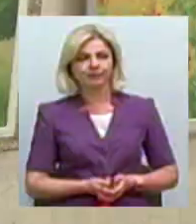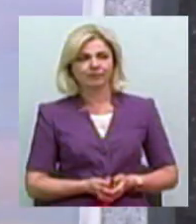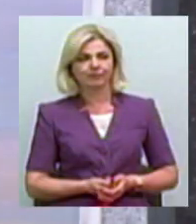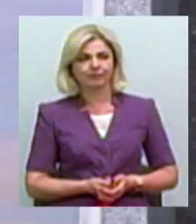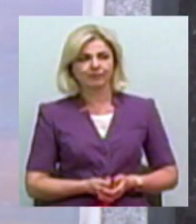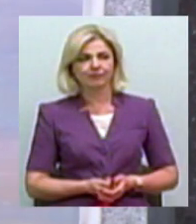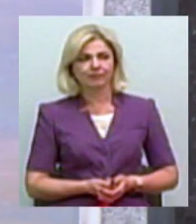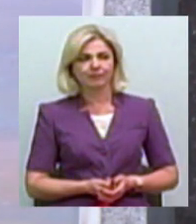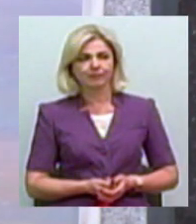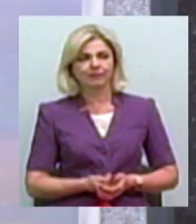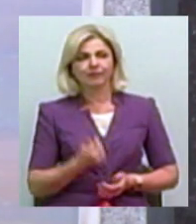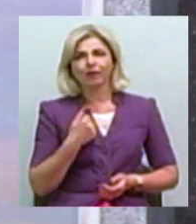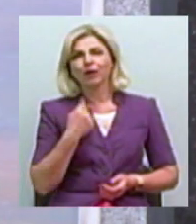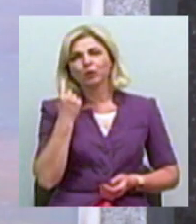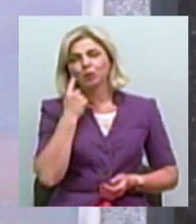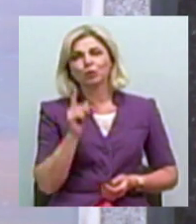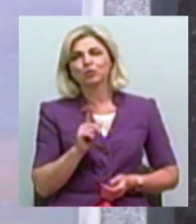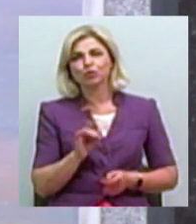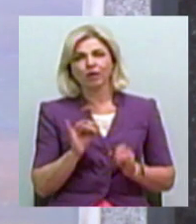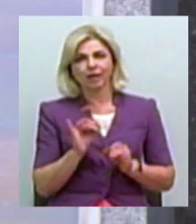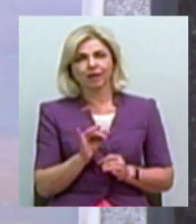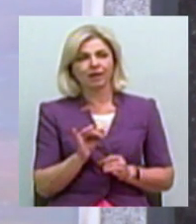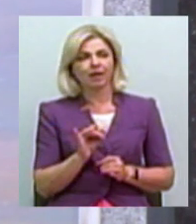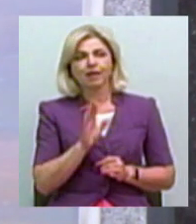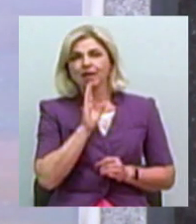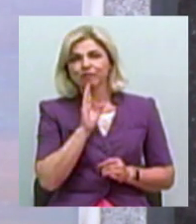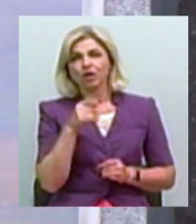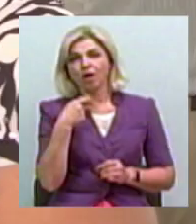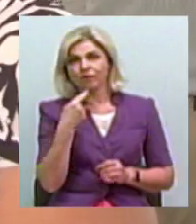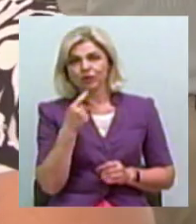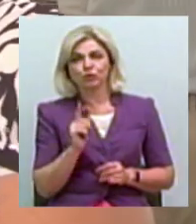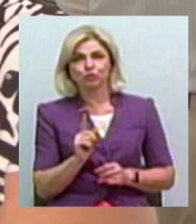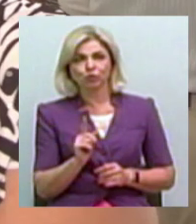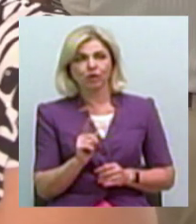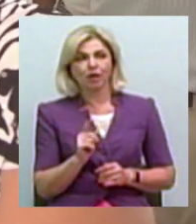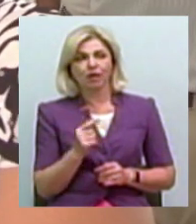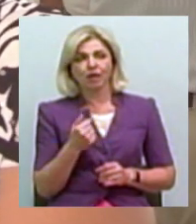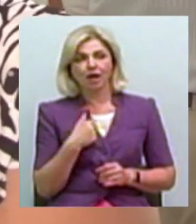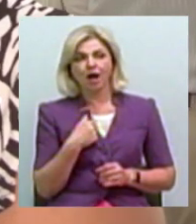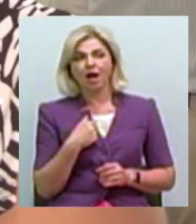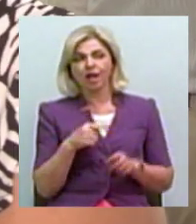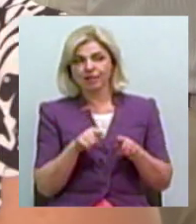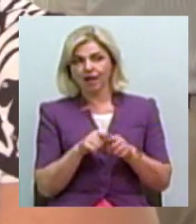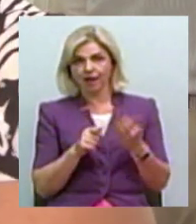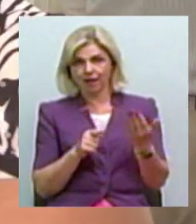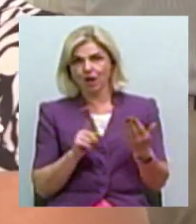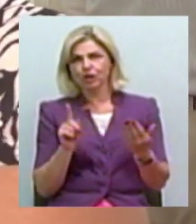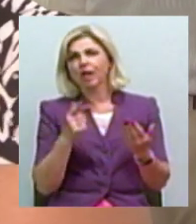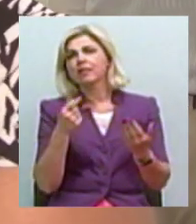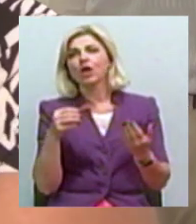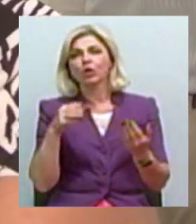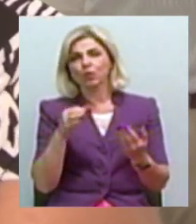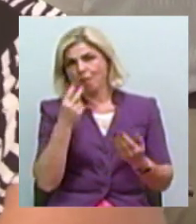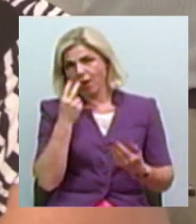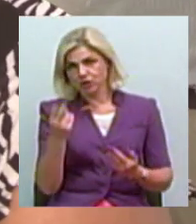Мені здається, що вона і західна. Дівчата кажуть, що я таке десь бачила, я таке десь бачила.